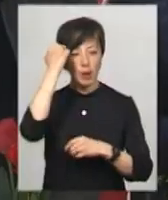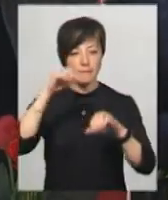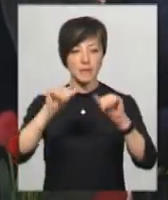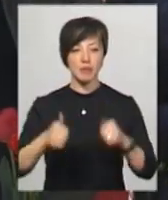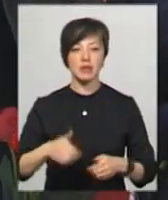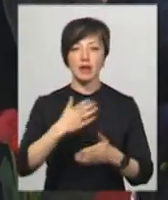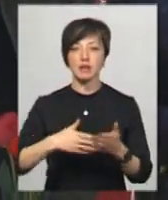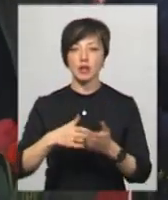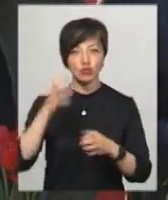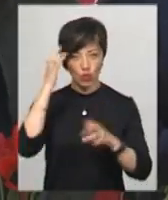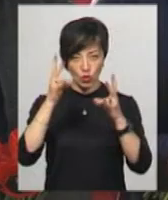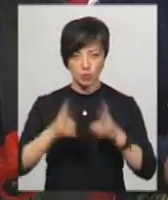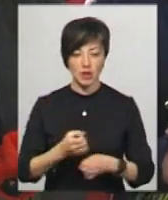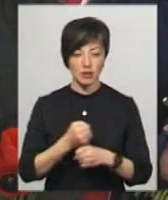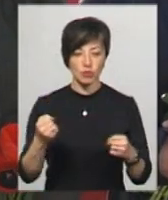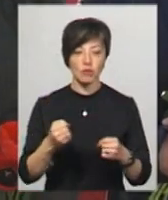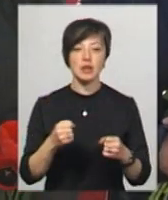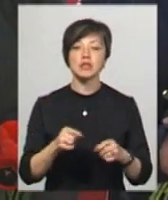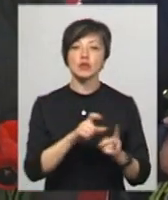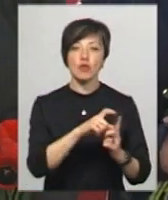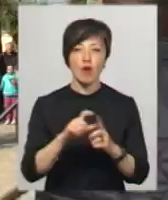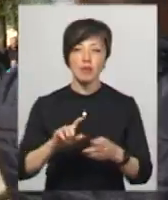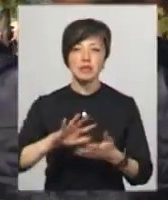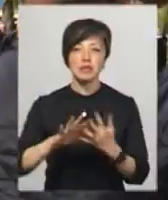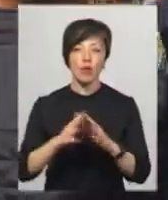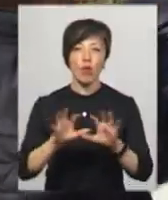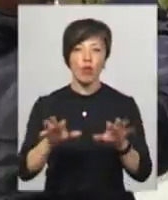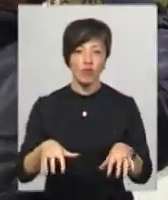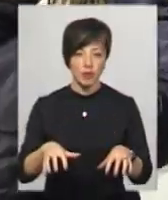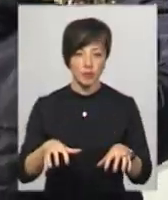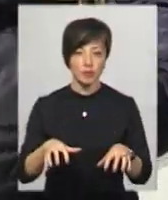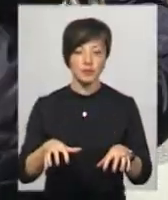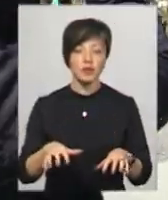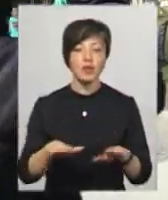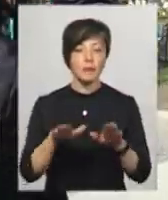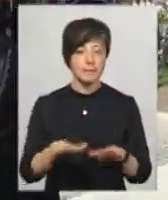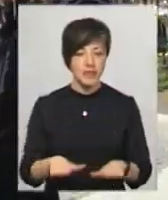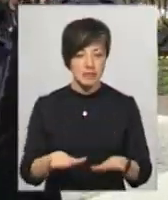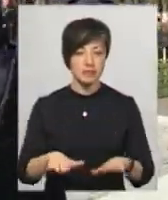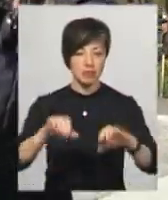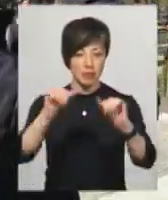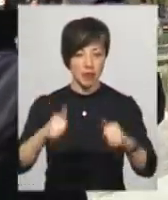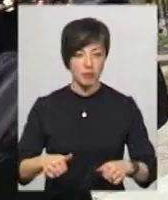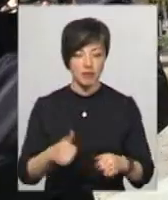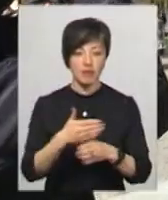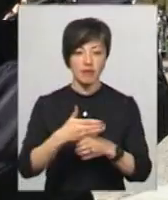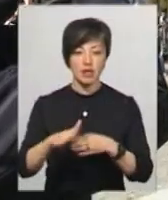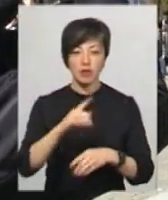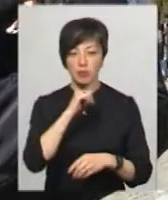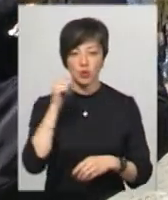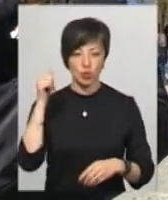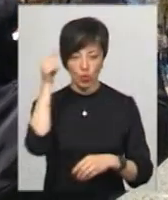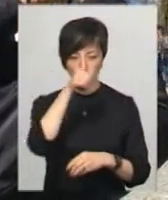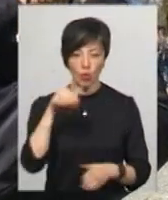ліквідаторам Чорнобильської катастрофи. За словами Литичевського селищного голови Ігоря Тисячного, місце для стели в центрі селища виділили минулого